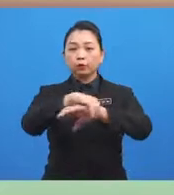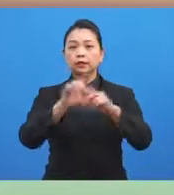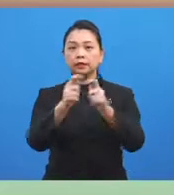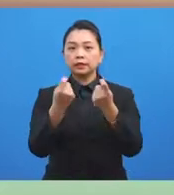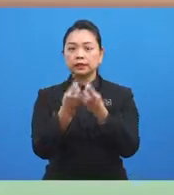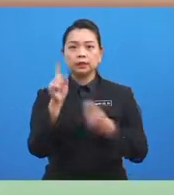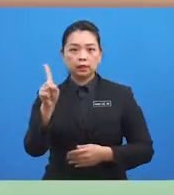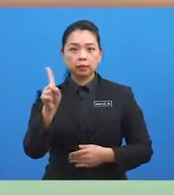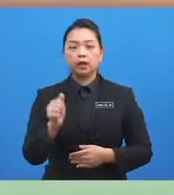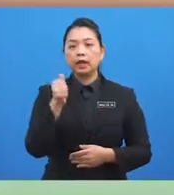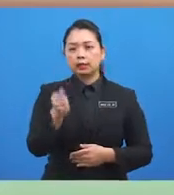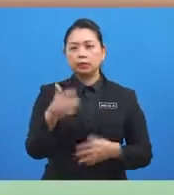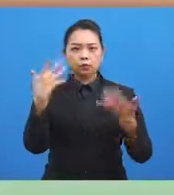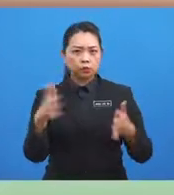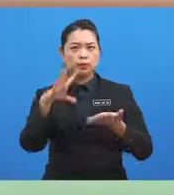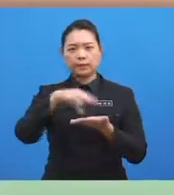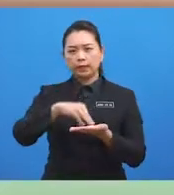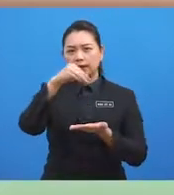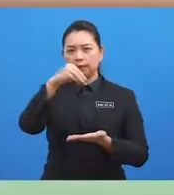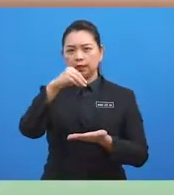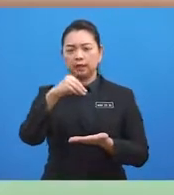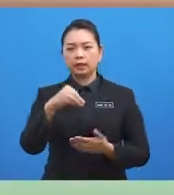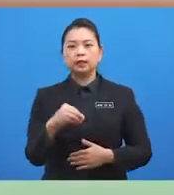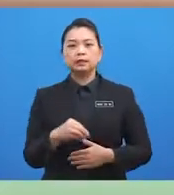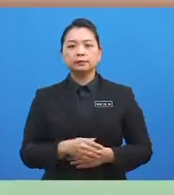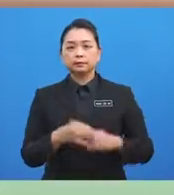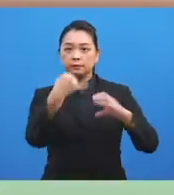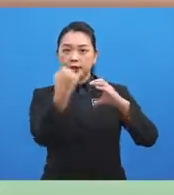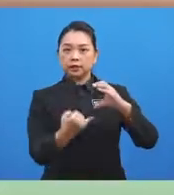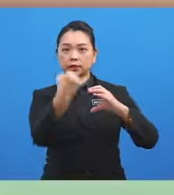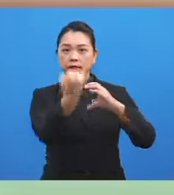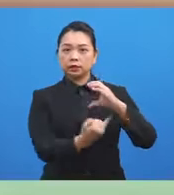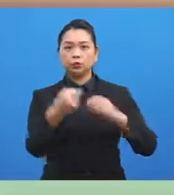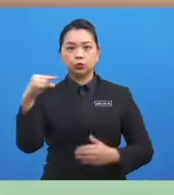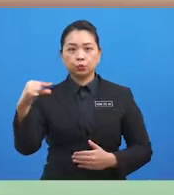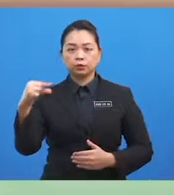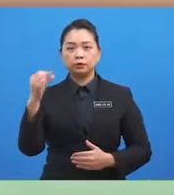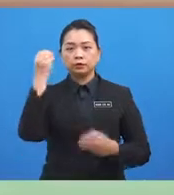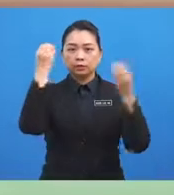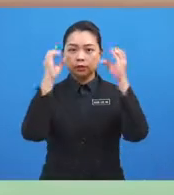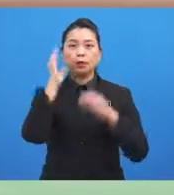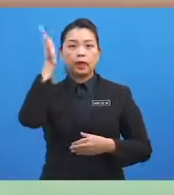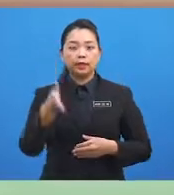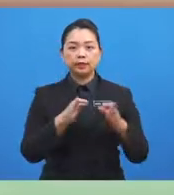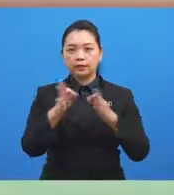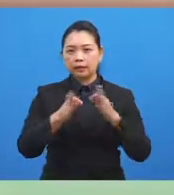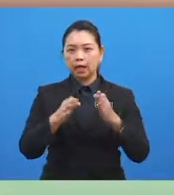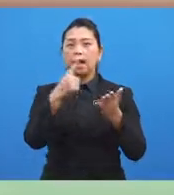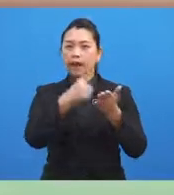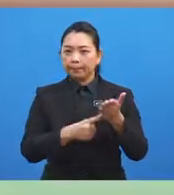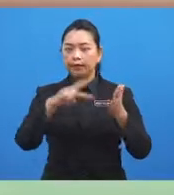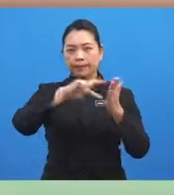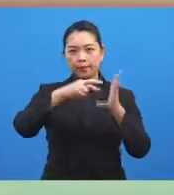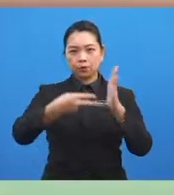Anda telah mempelajari meridian greenish. Cikgu akan terangkan apakah yang